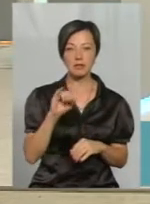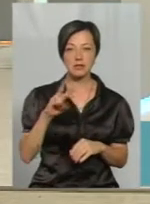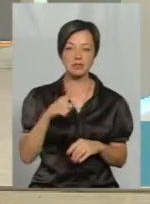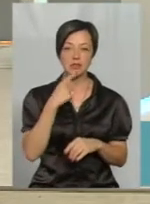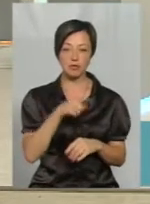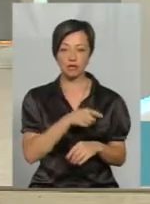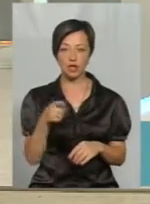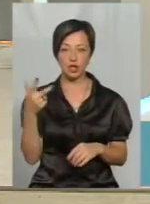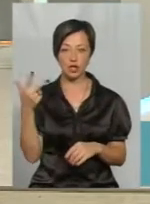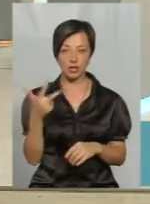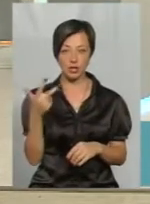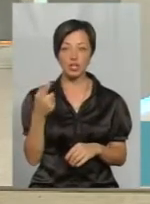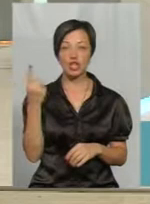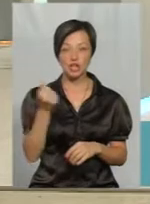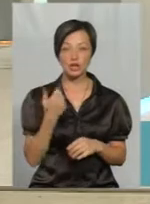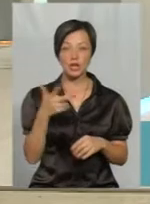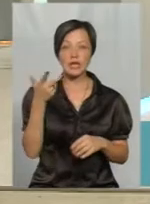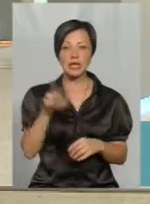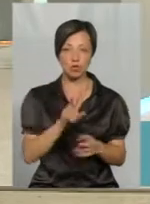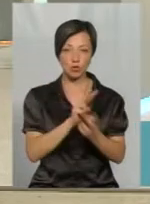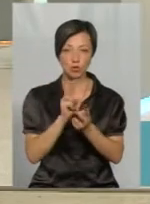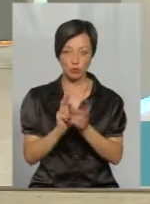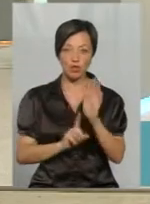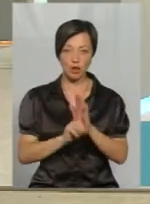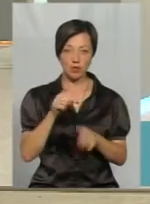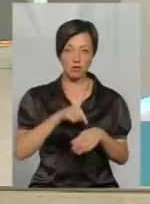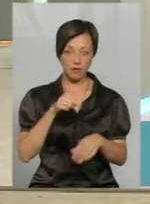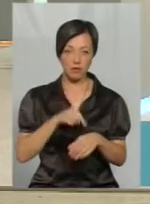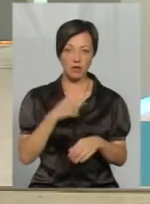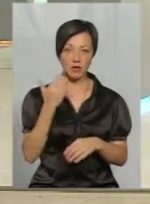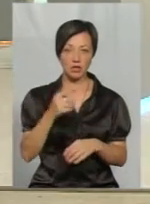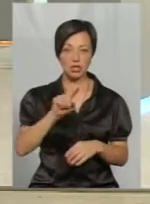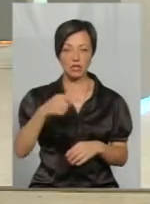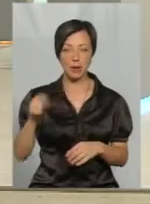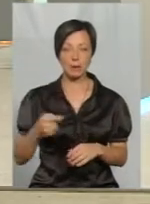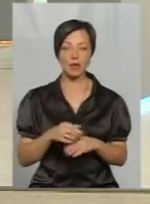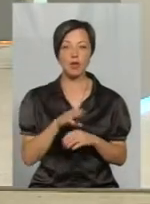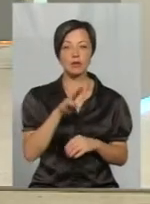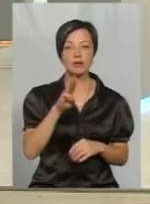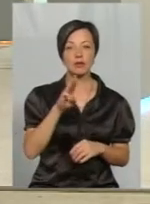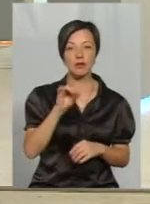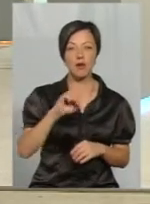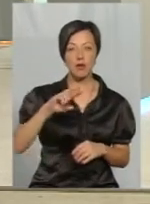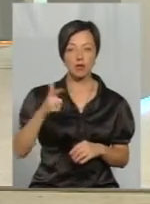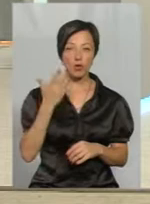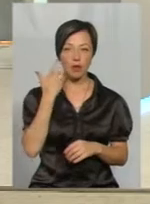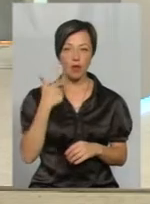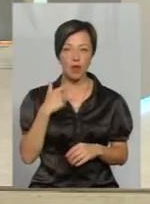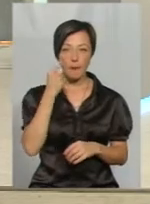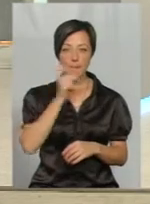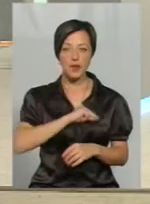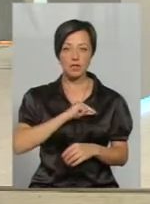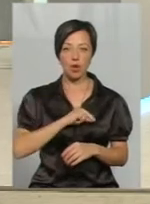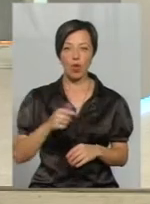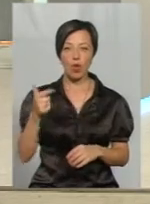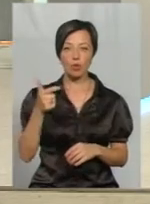було три зустрічі, тобто потихеньку починає, так, влада реагувати на ваші запити. У травні, коли пасічники Городецького району